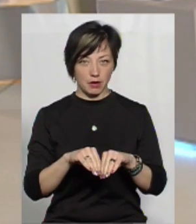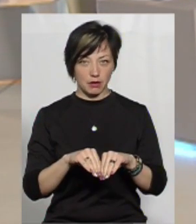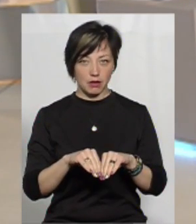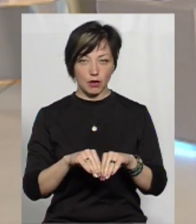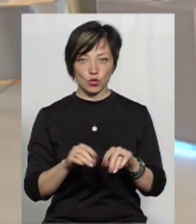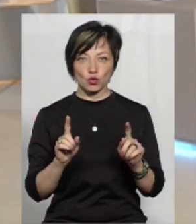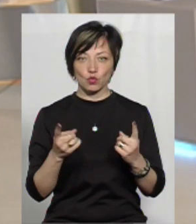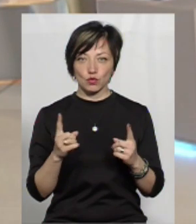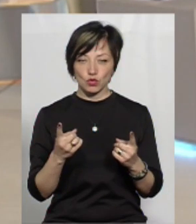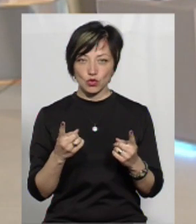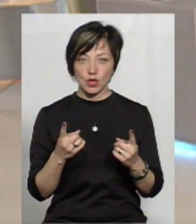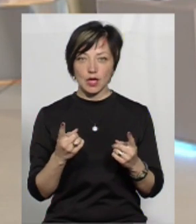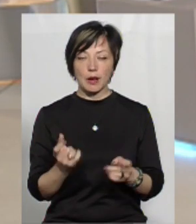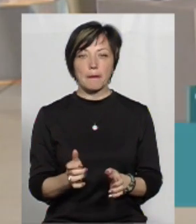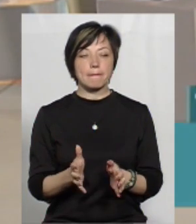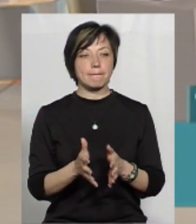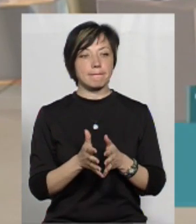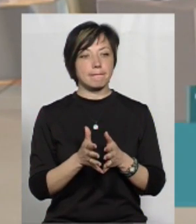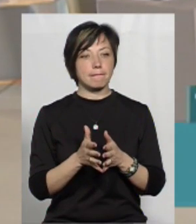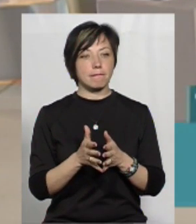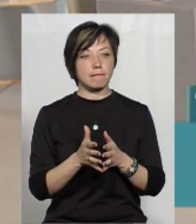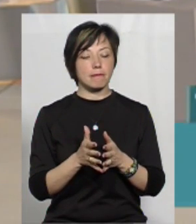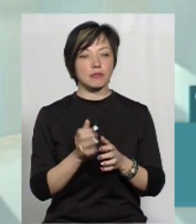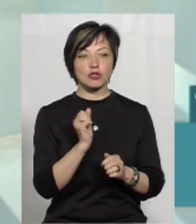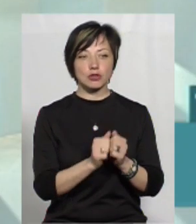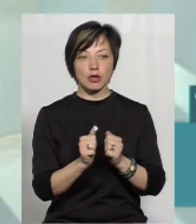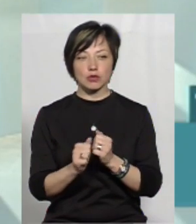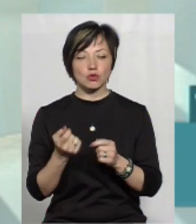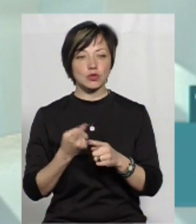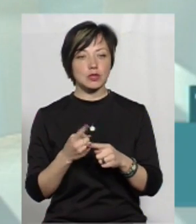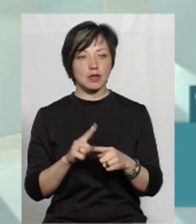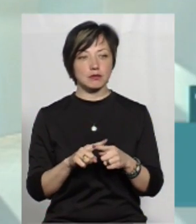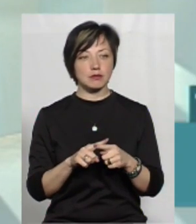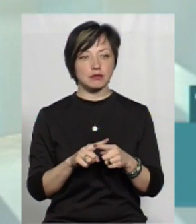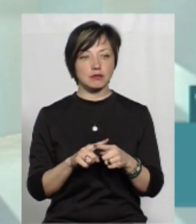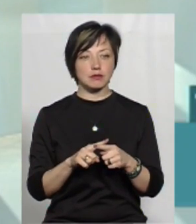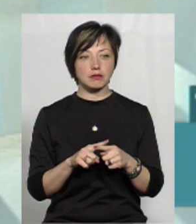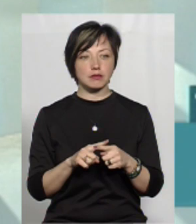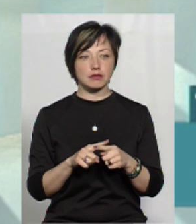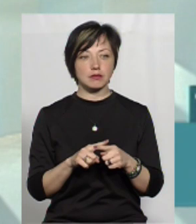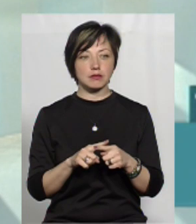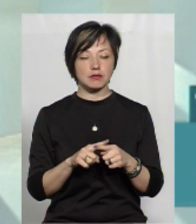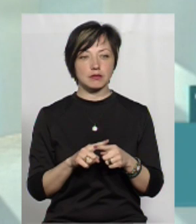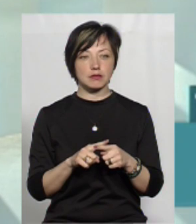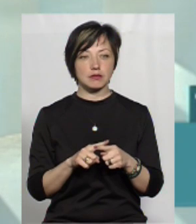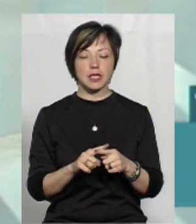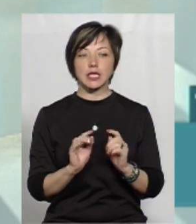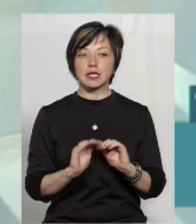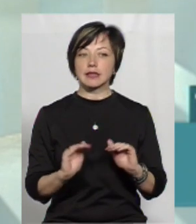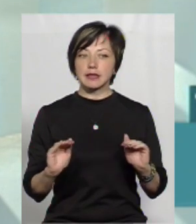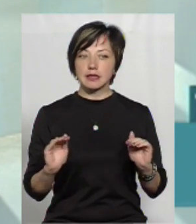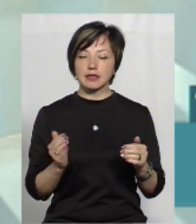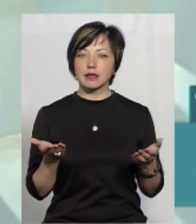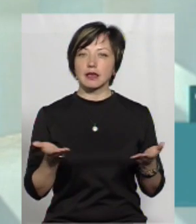Тому що, з більшого, це діти,